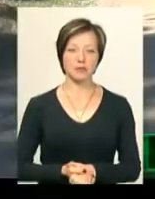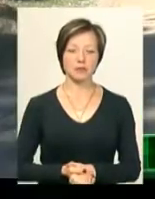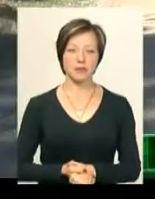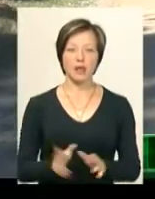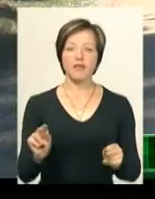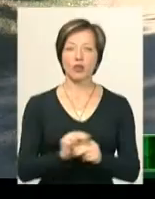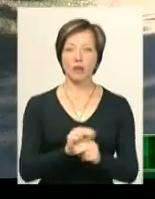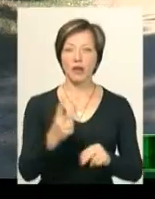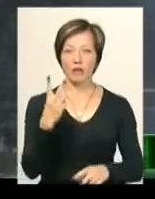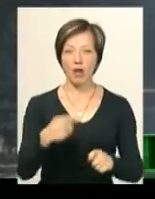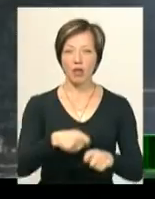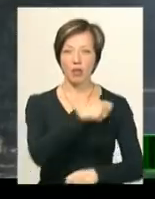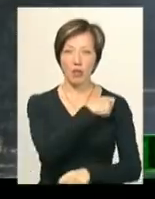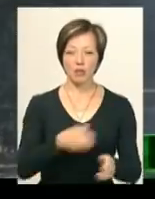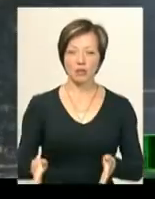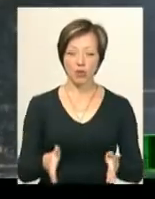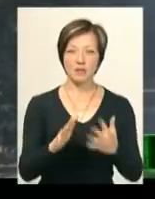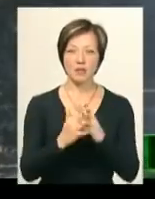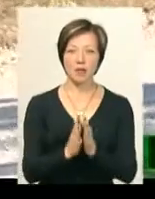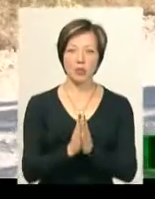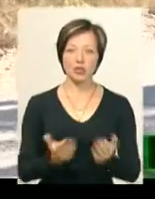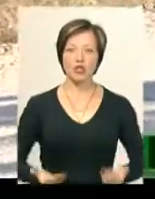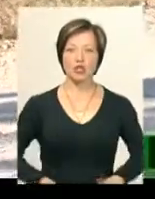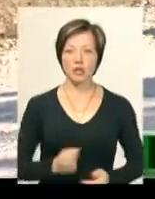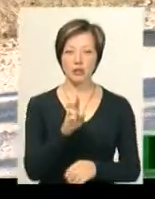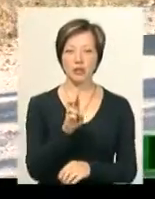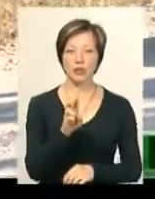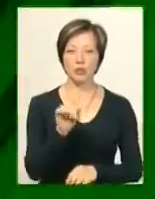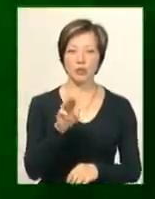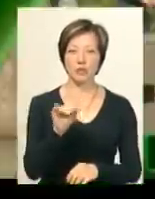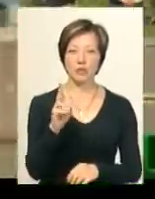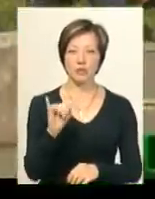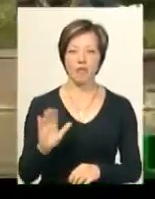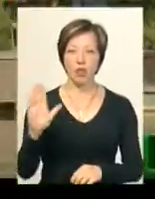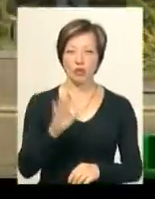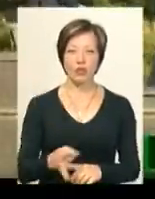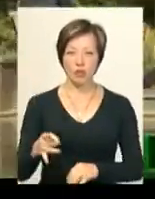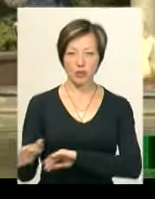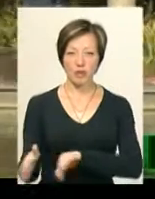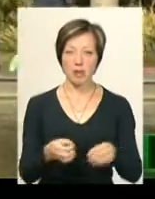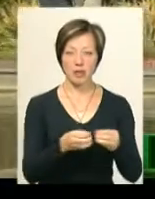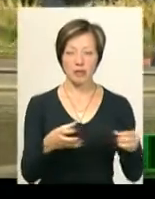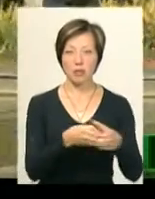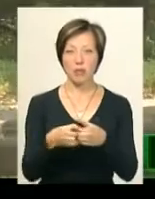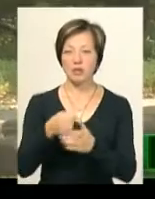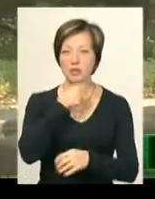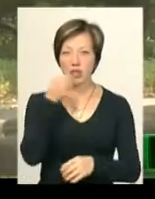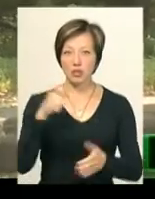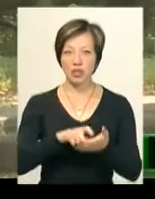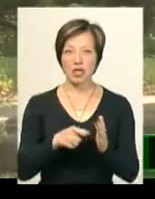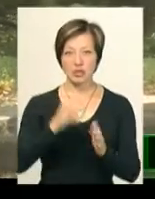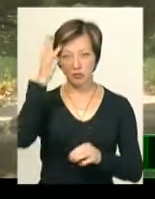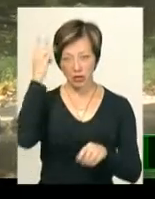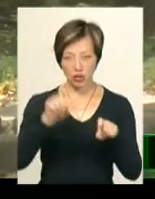Відремонтувати два кілометри дороги у селі просять жителі Бутівців Волочийського району. 15 команд старшокласників з хмельницьких шкіл